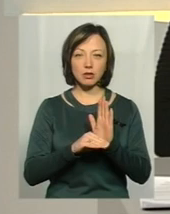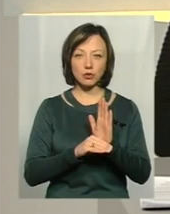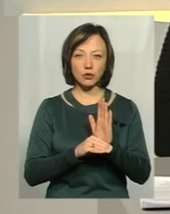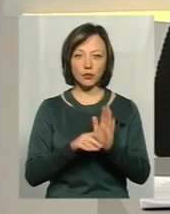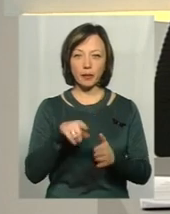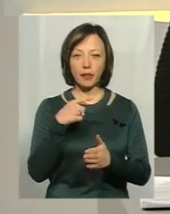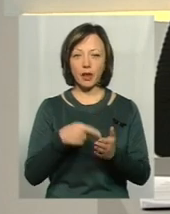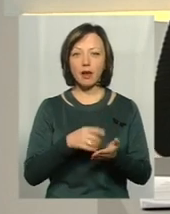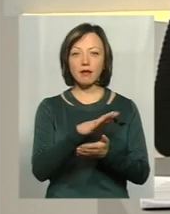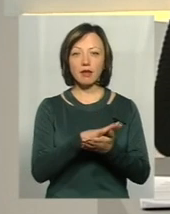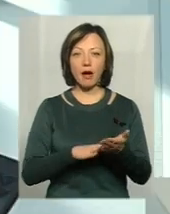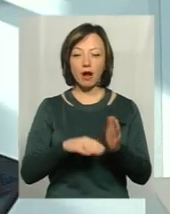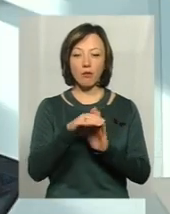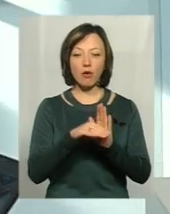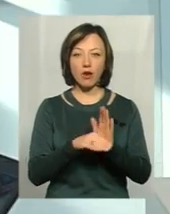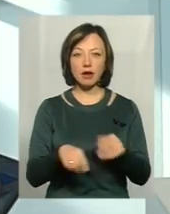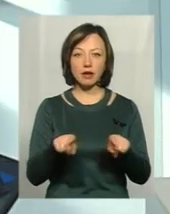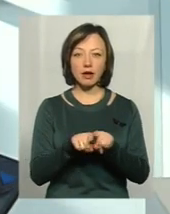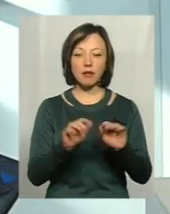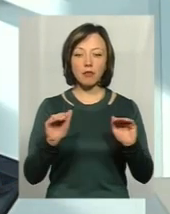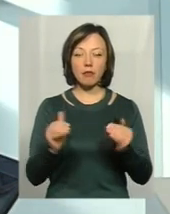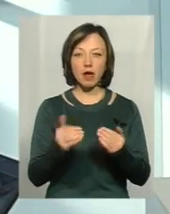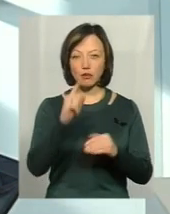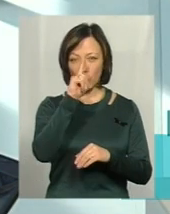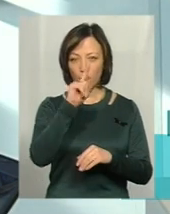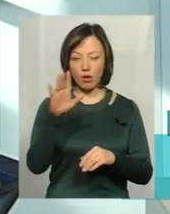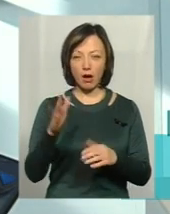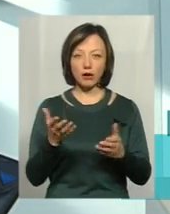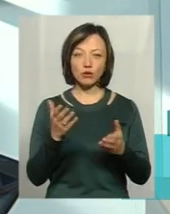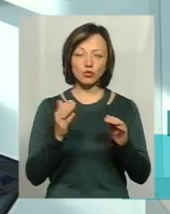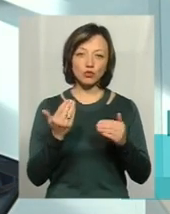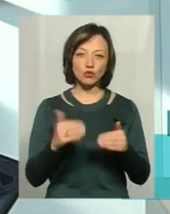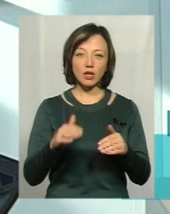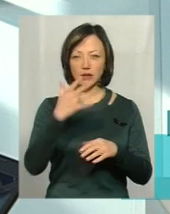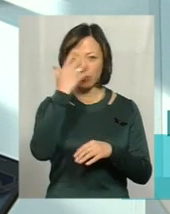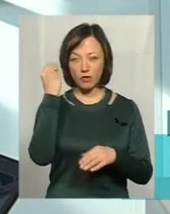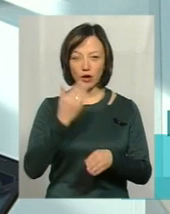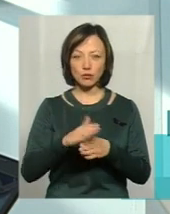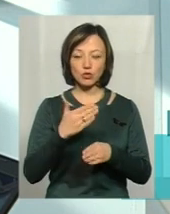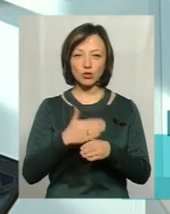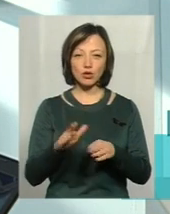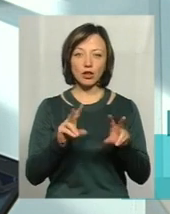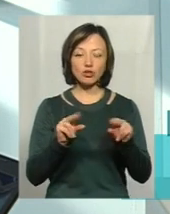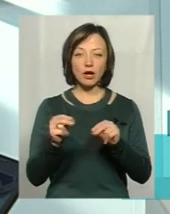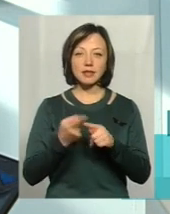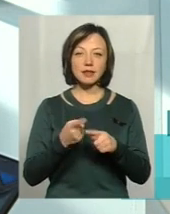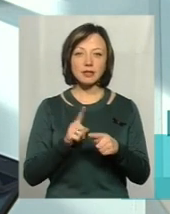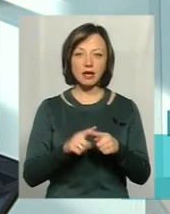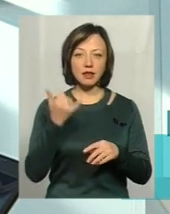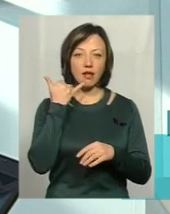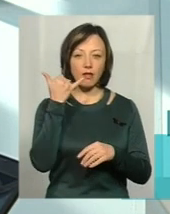Ну, далі по рейтингу вже такі менш популярні, які вже йдуть у небуття, потрошку на щастя. Це